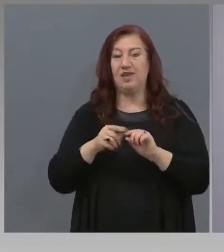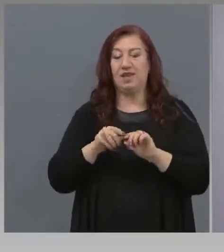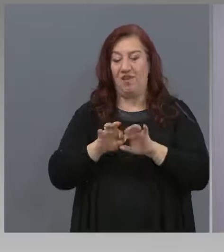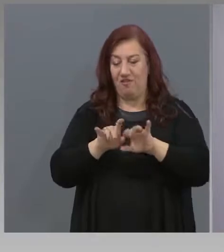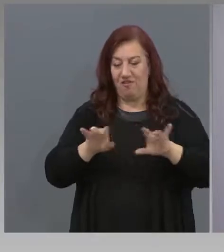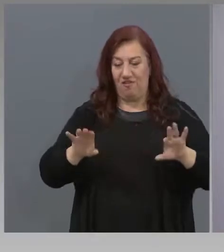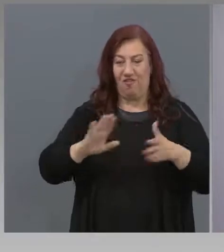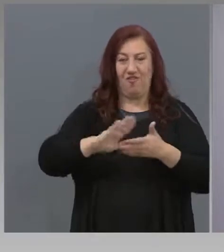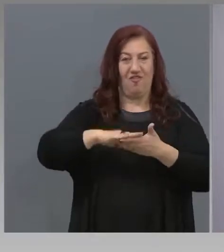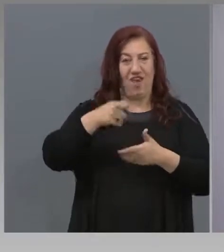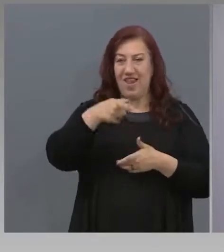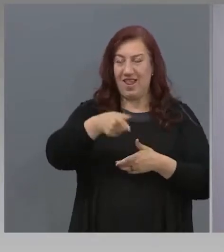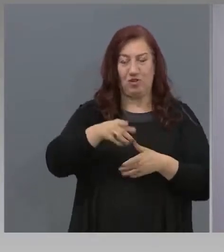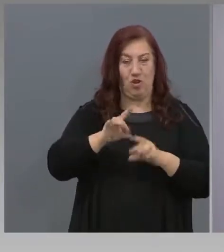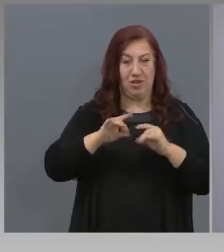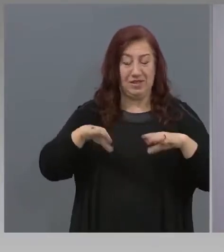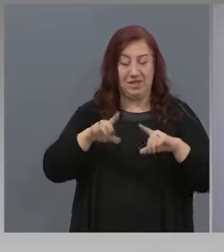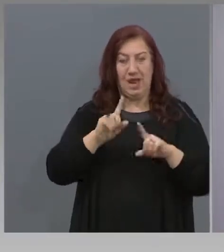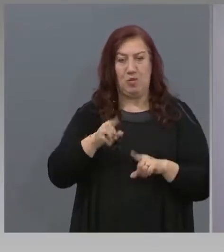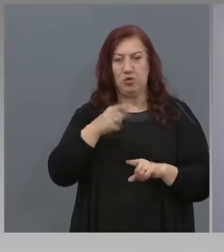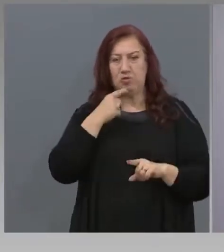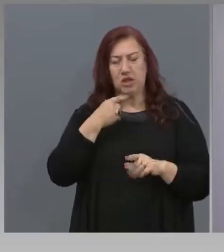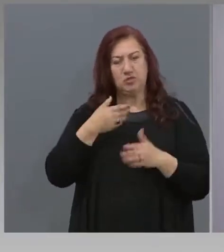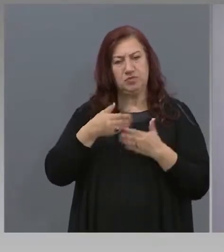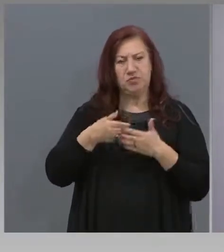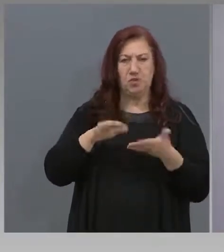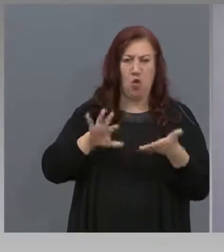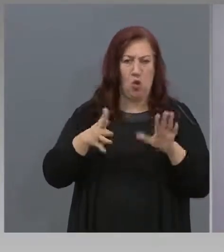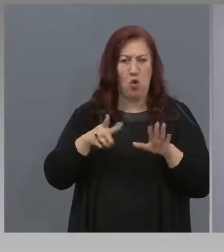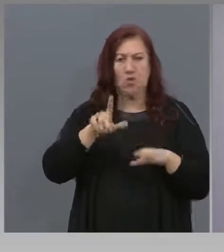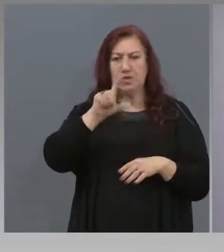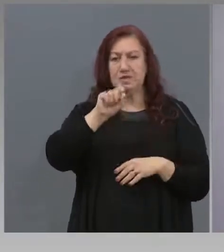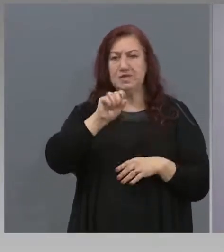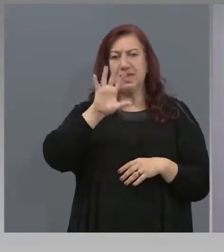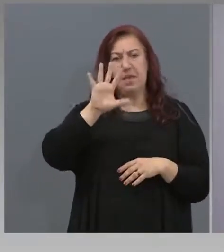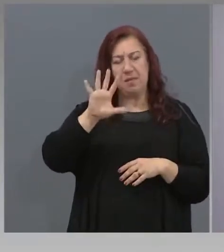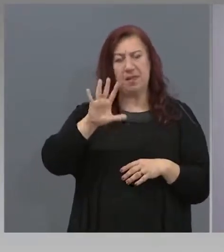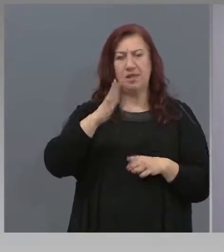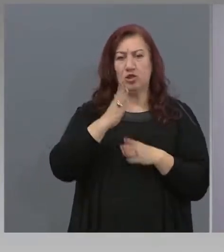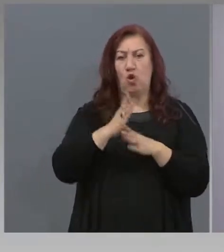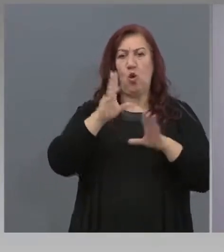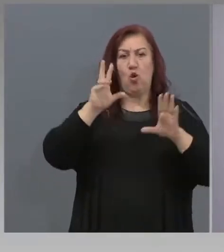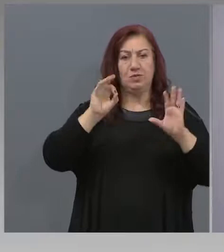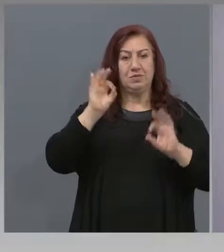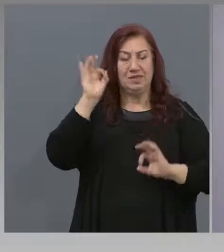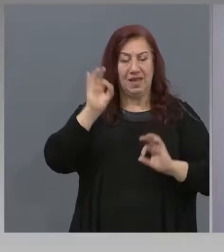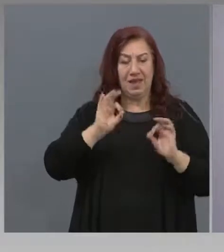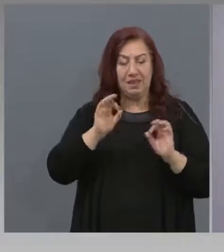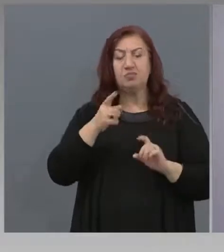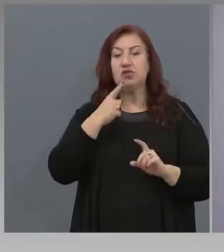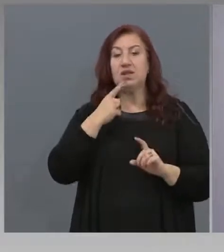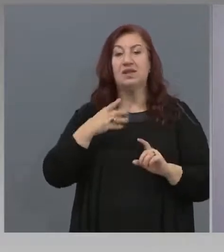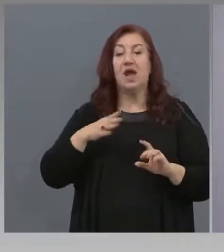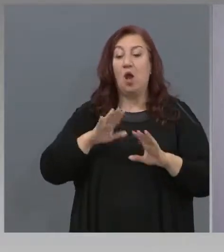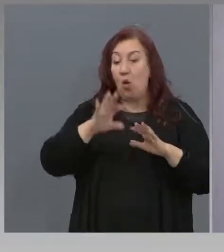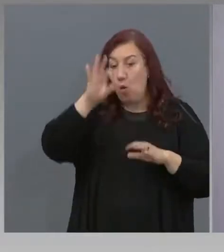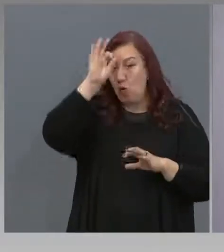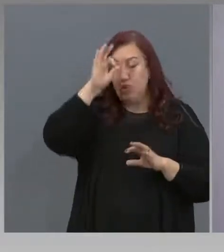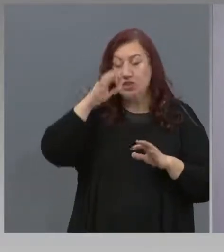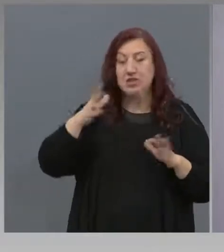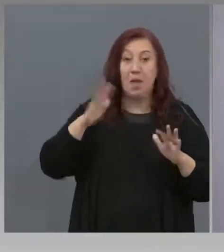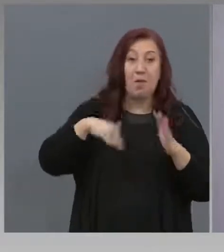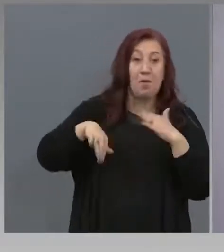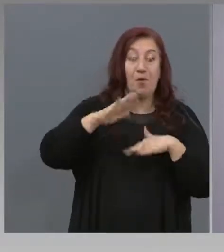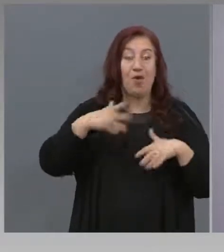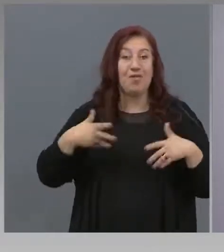да кажем, че за приблизително 75% или 80% от ученицата повиши интереса за учениците, позволи ефективно